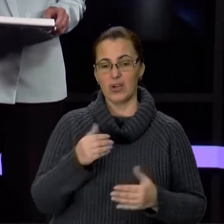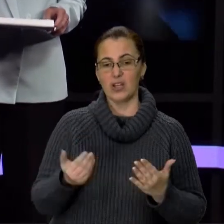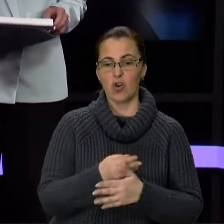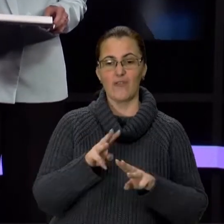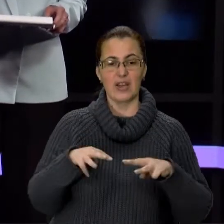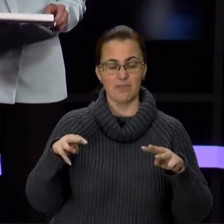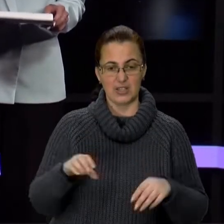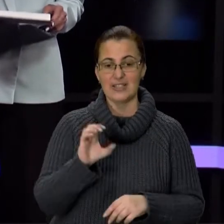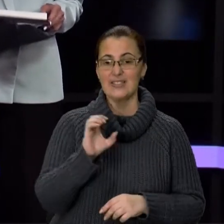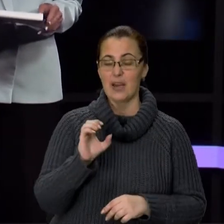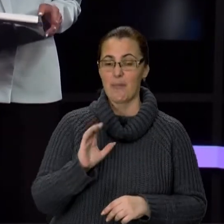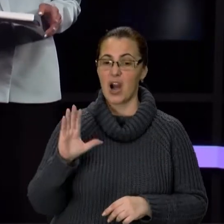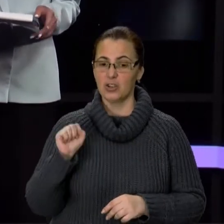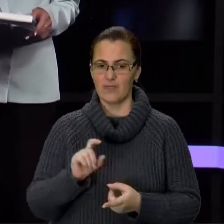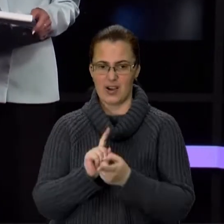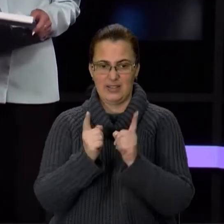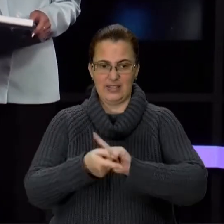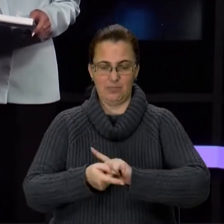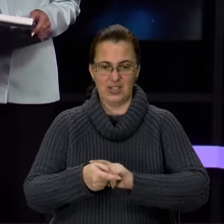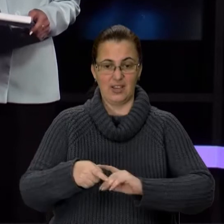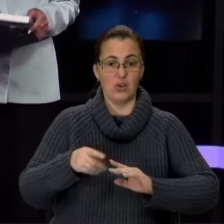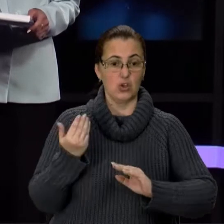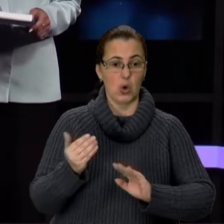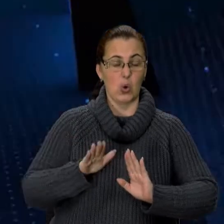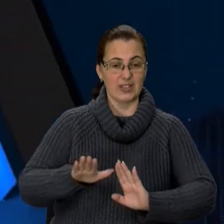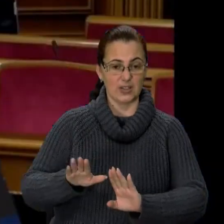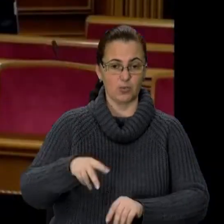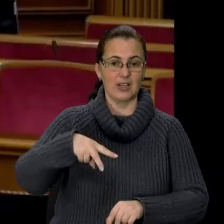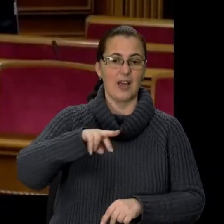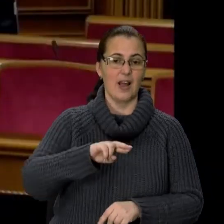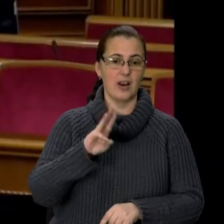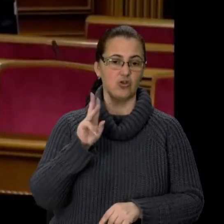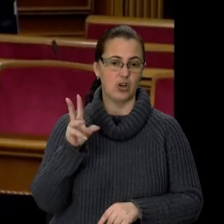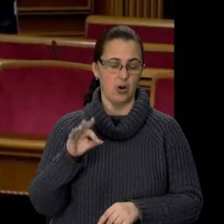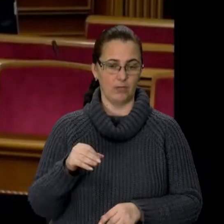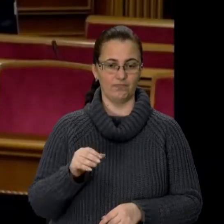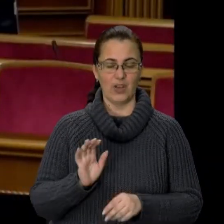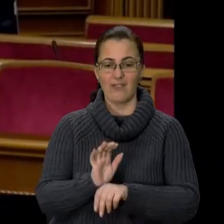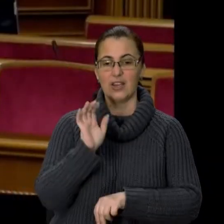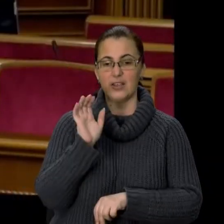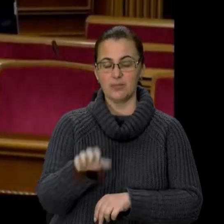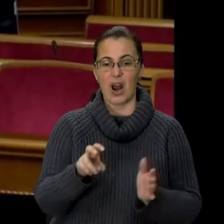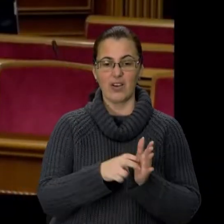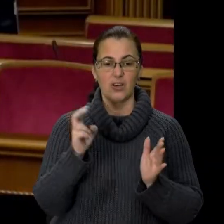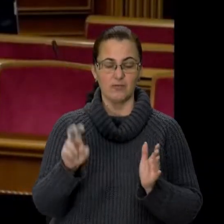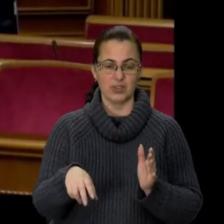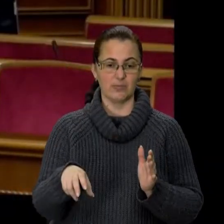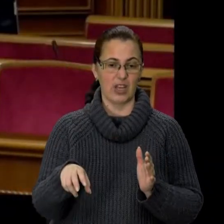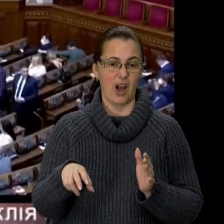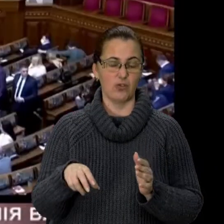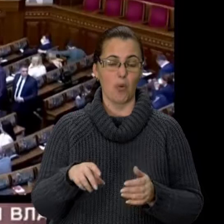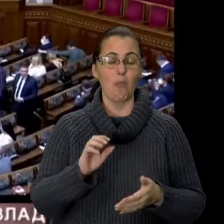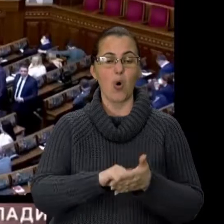Степанова. На цій посаді змінив його заступник Віктор Ляшко. Відправили у відставку вже екс-урядовцям через